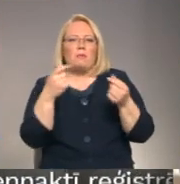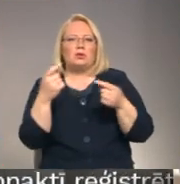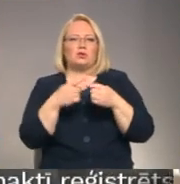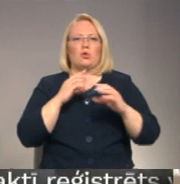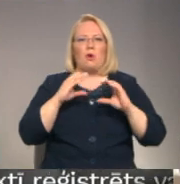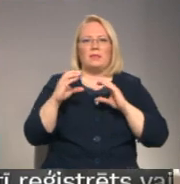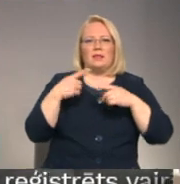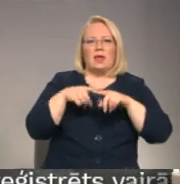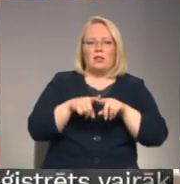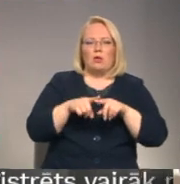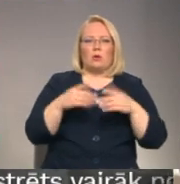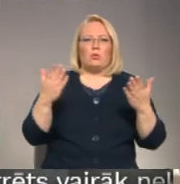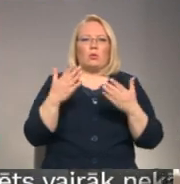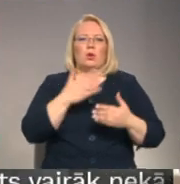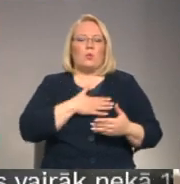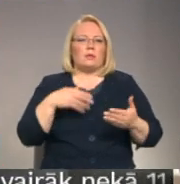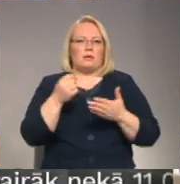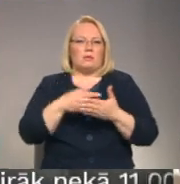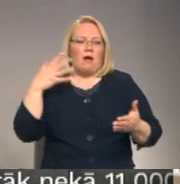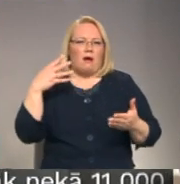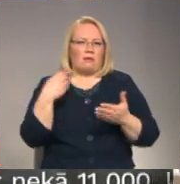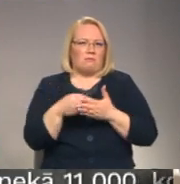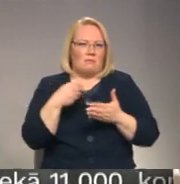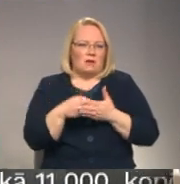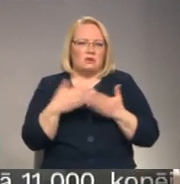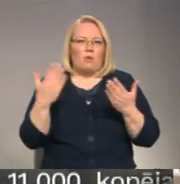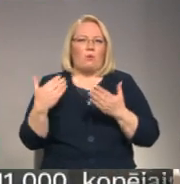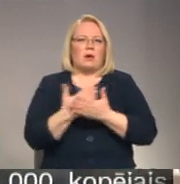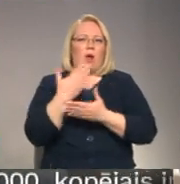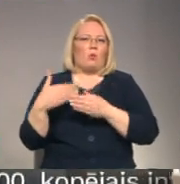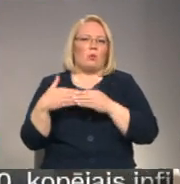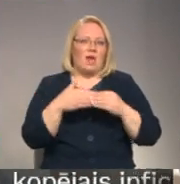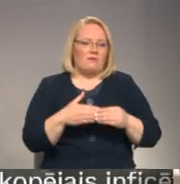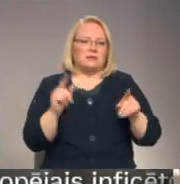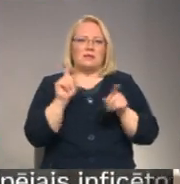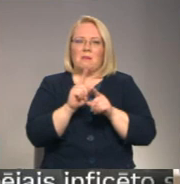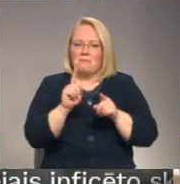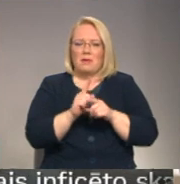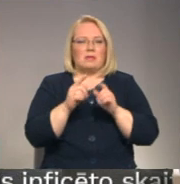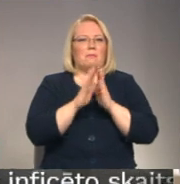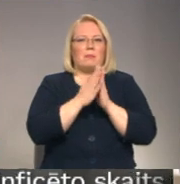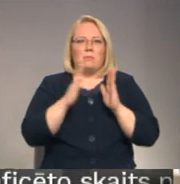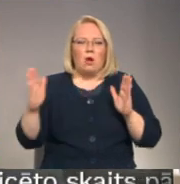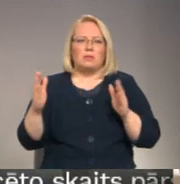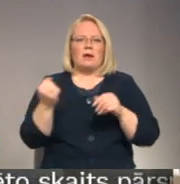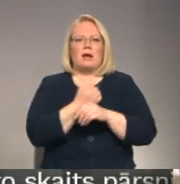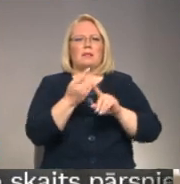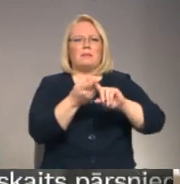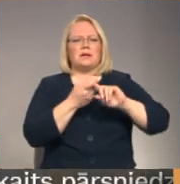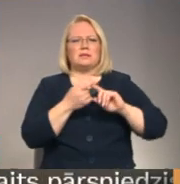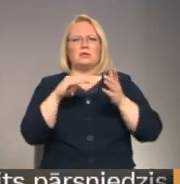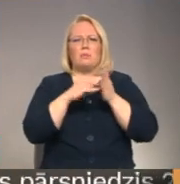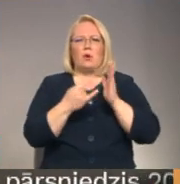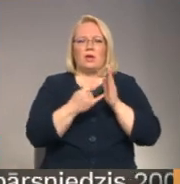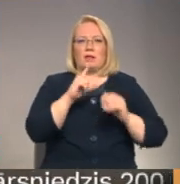komunikācijas tehnoloģijām, kur ir diezgan dārgas izmaksas kaut ko jaunu ieviest, tad tik un tā bibliotekā arī pamanās gan piesaistību projektu